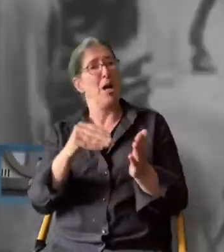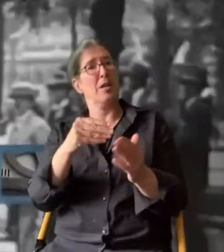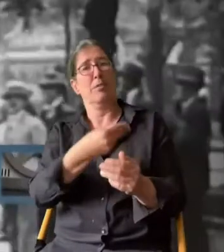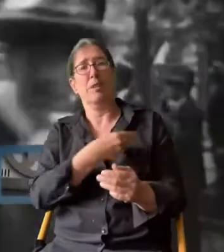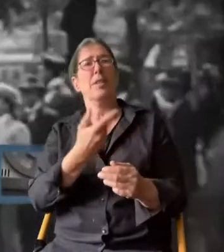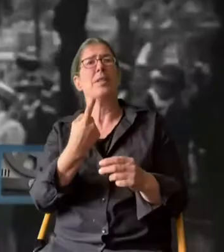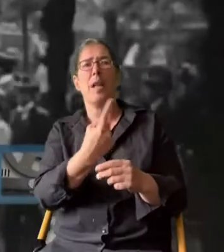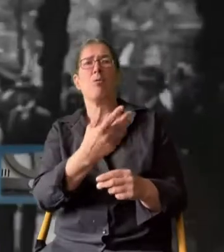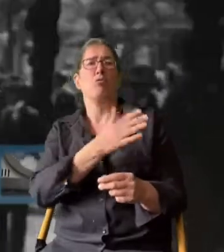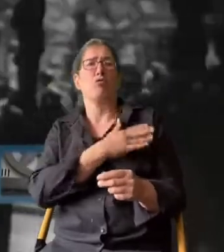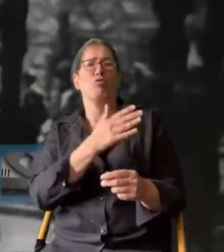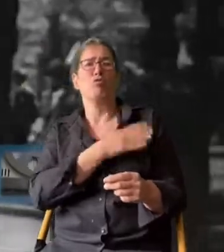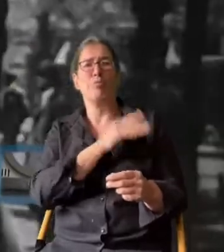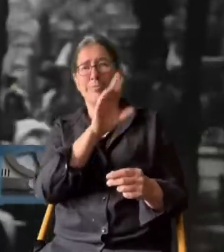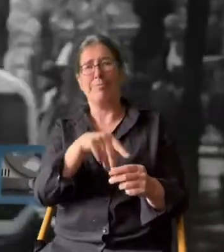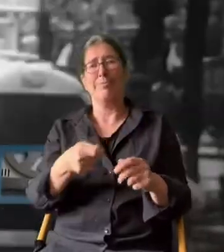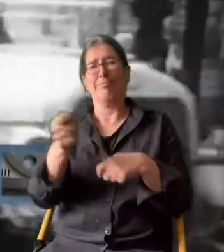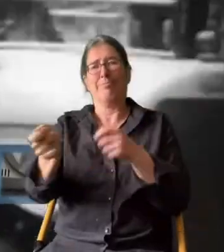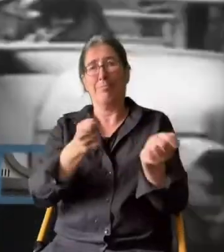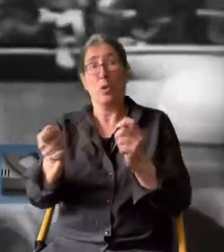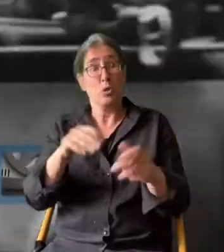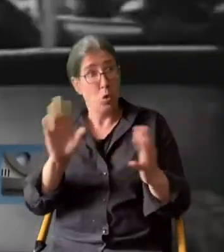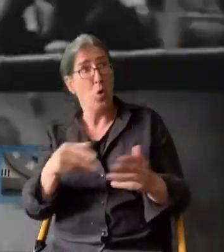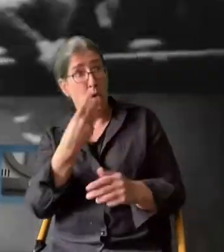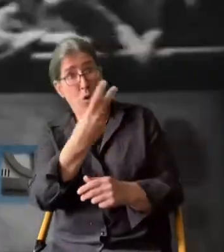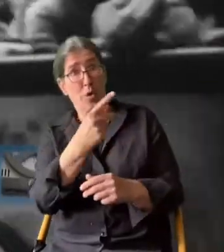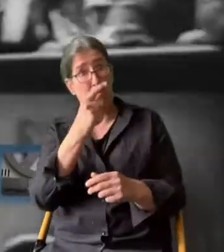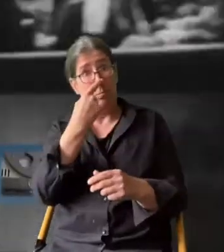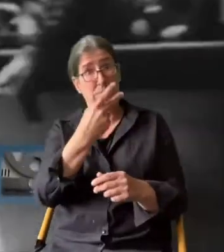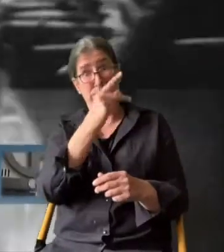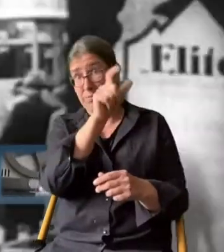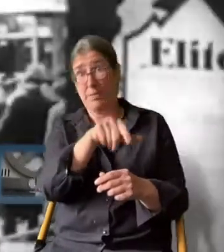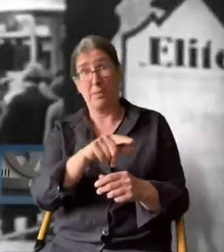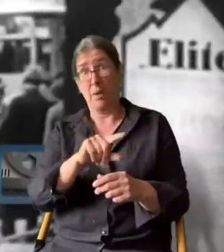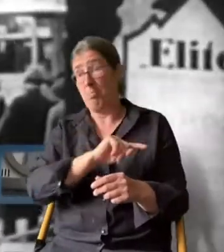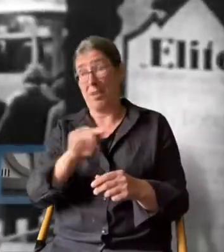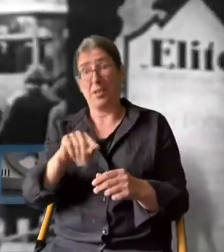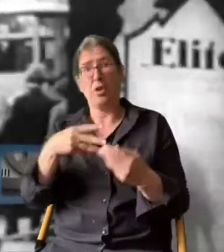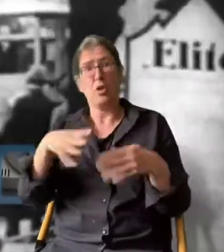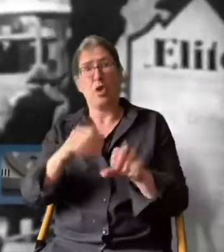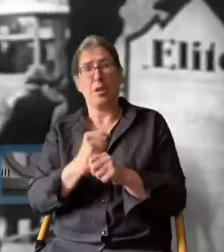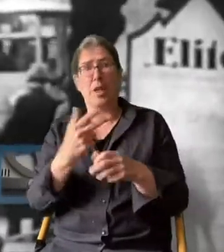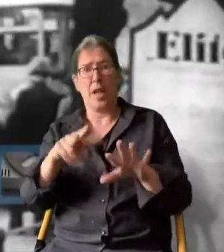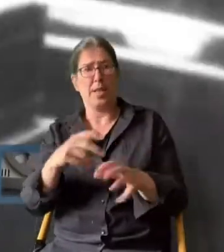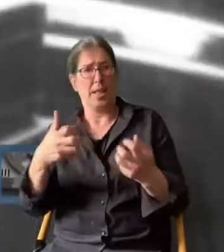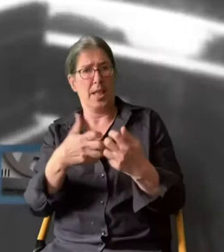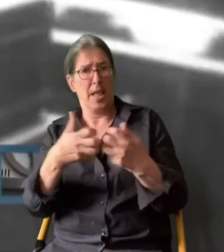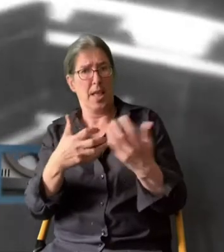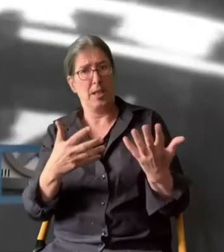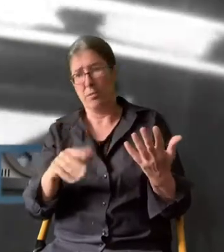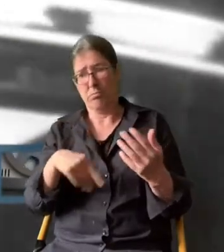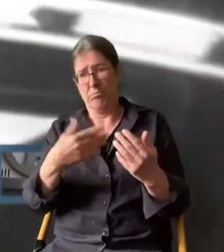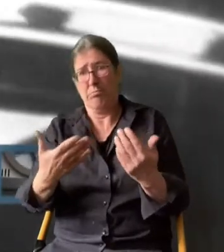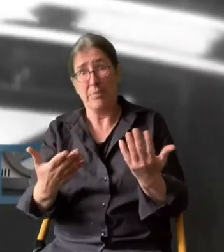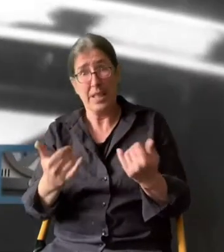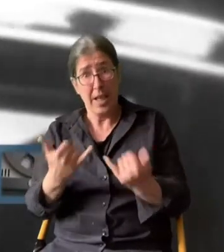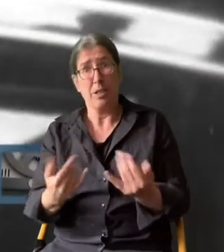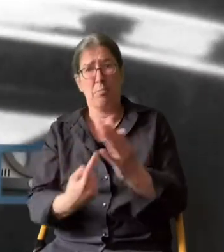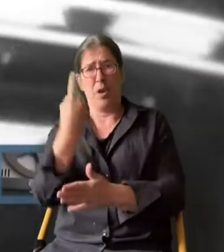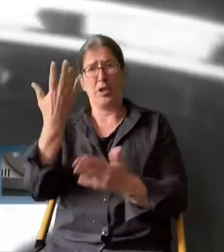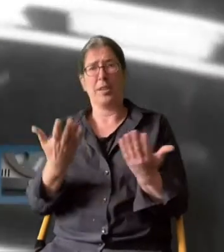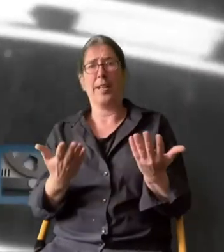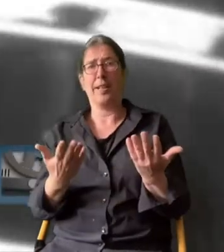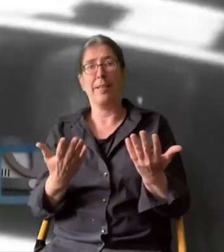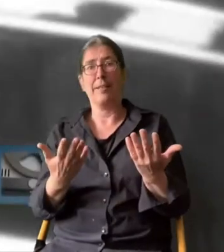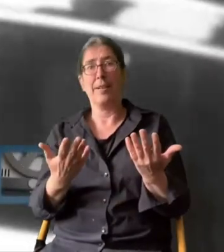Mark. also die waren furchtbar großzügig. So was hatte man ja noch nicht gesehen, denn bis 1918 hatten wir Krieg und nach Kriegszeit waren auch